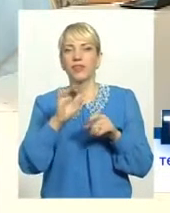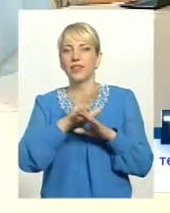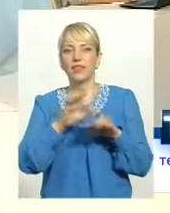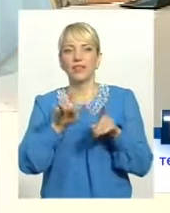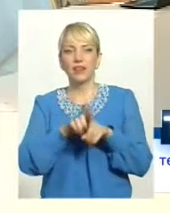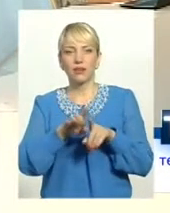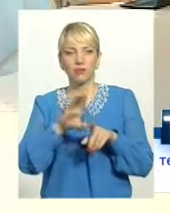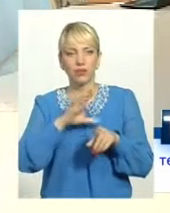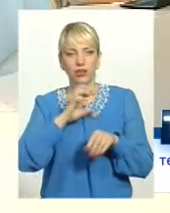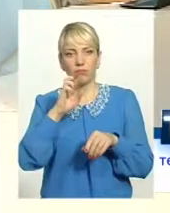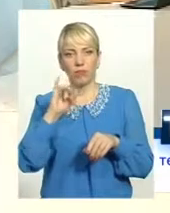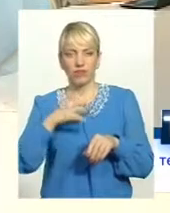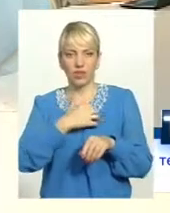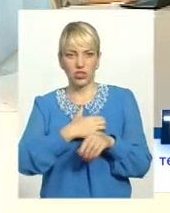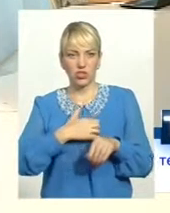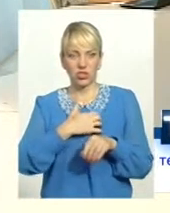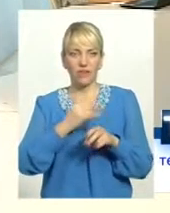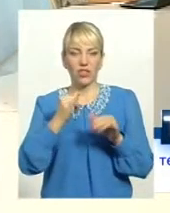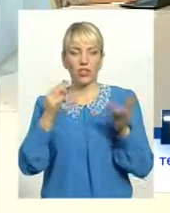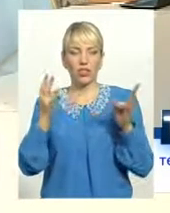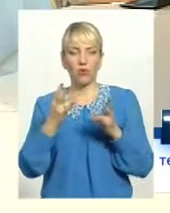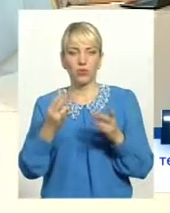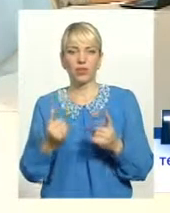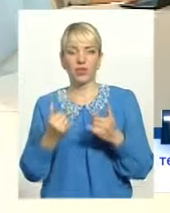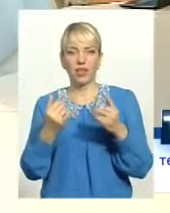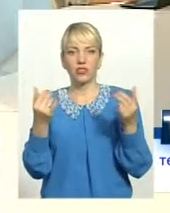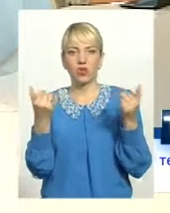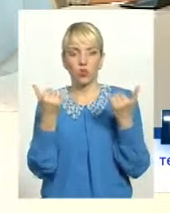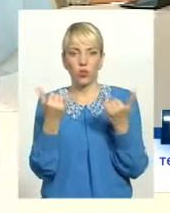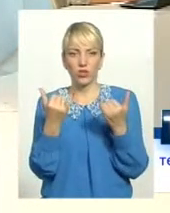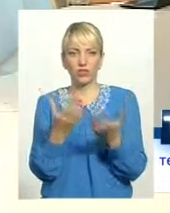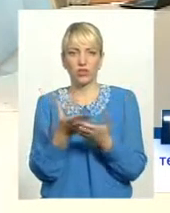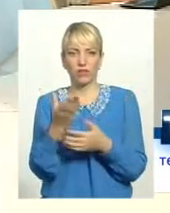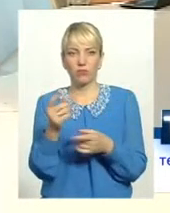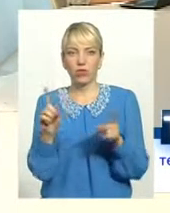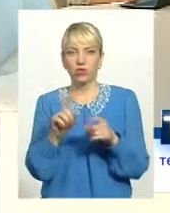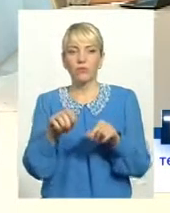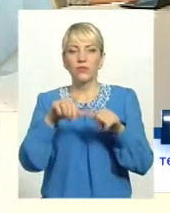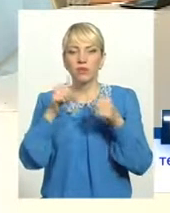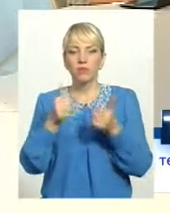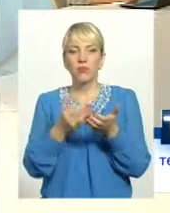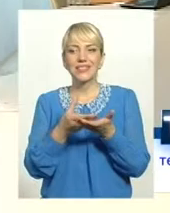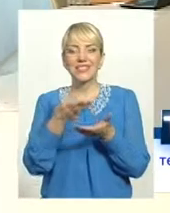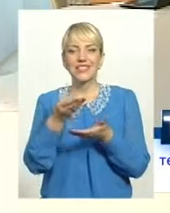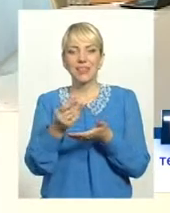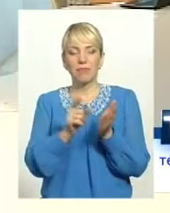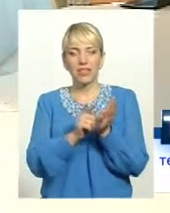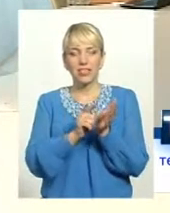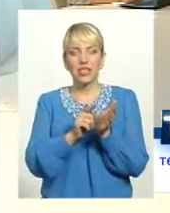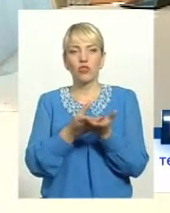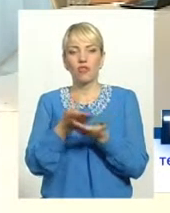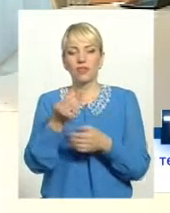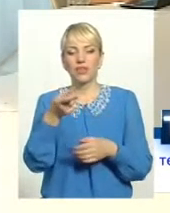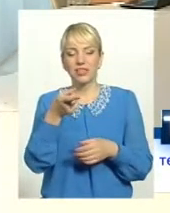були важливі і необхідні для сьогоднішніх виплат. Бо, знову ж таки, щоб сформувати пенсійну виплату у 1130